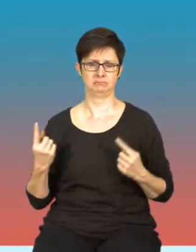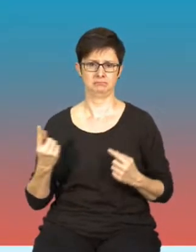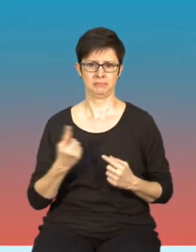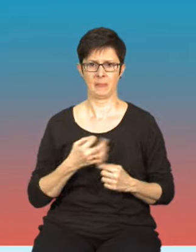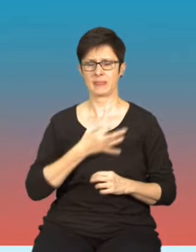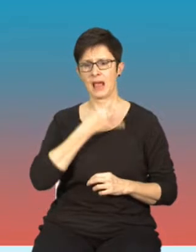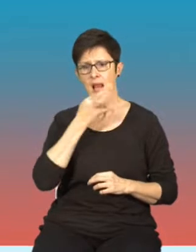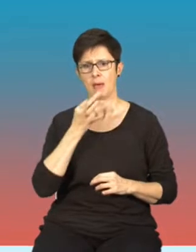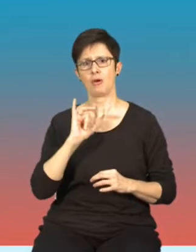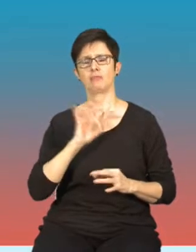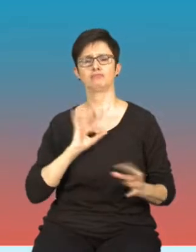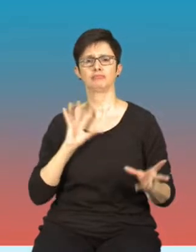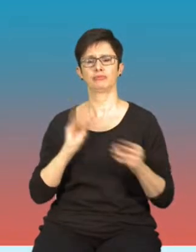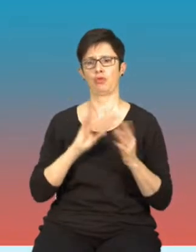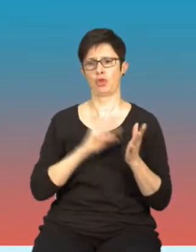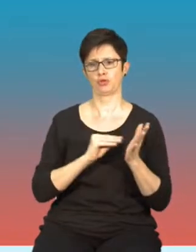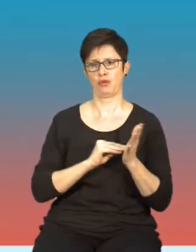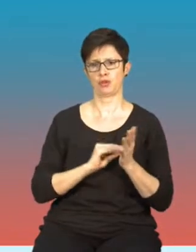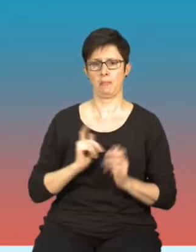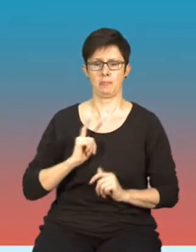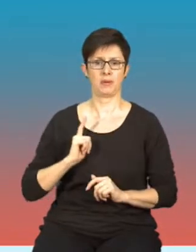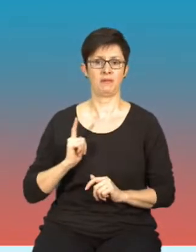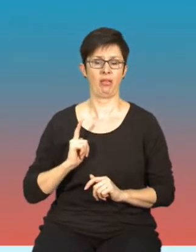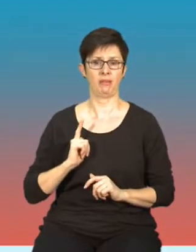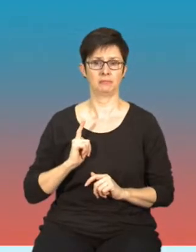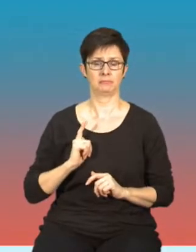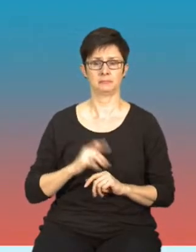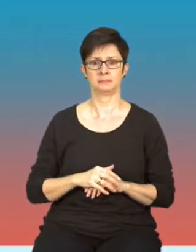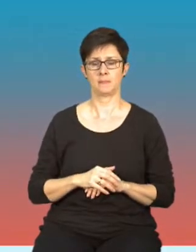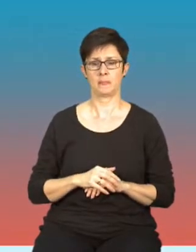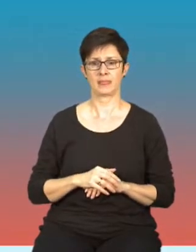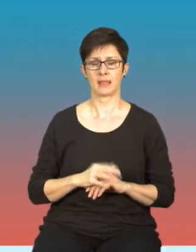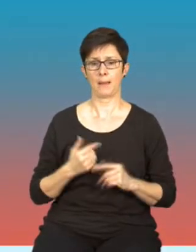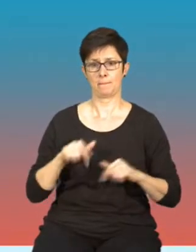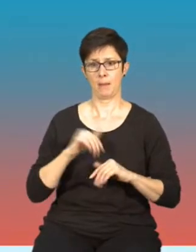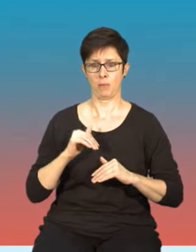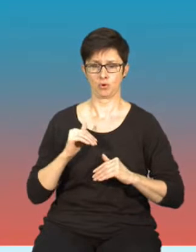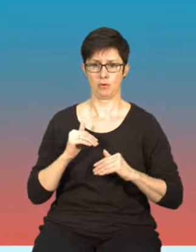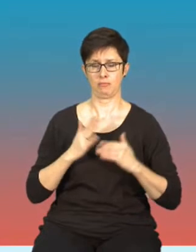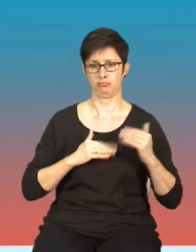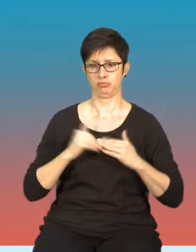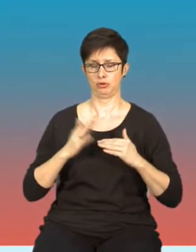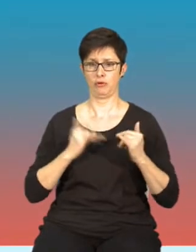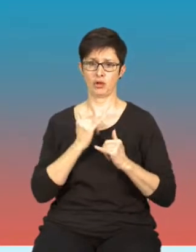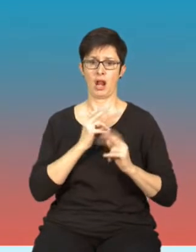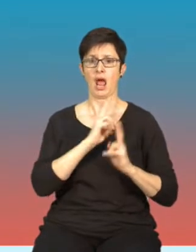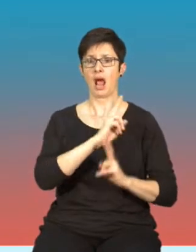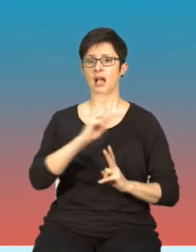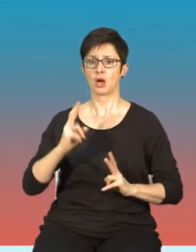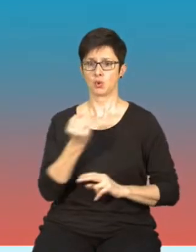doświadczenia prywatne, które możemy zbudować, jak każdy użytkownik